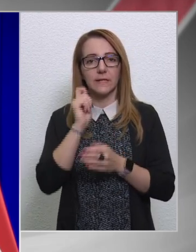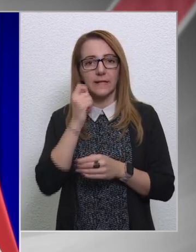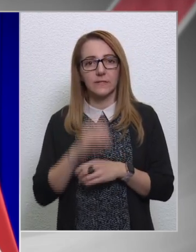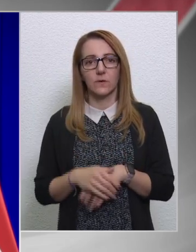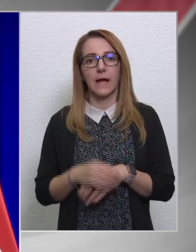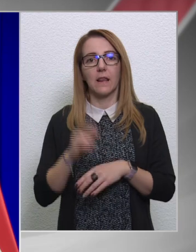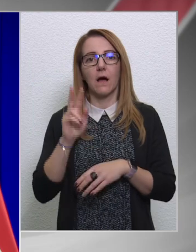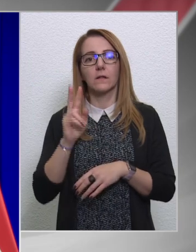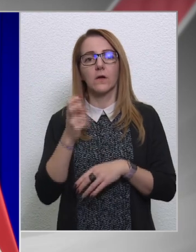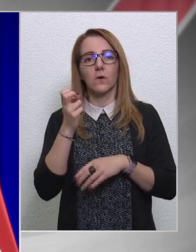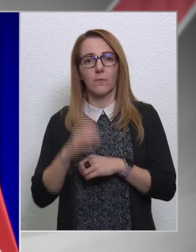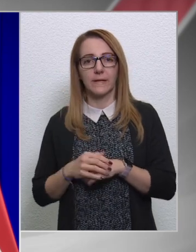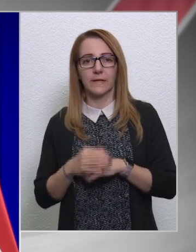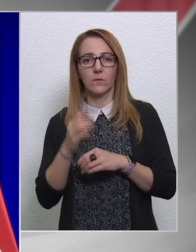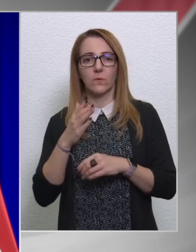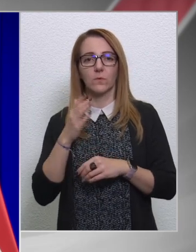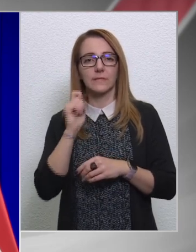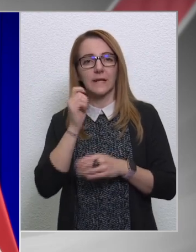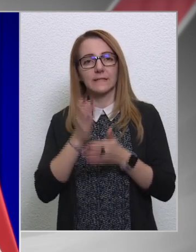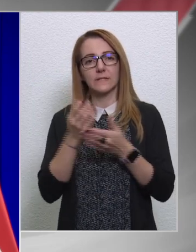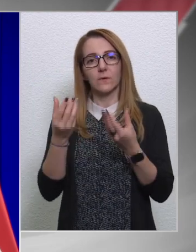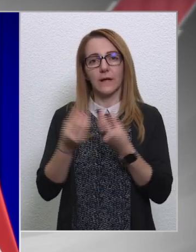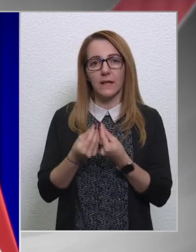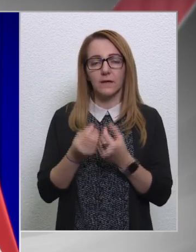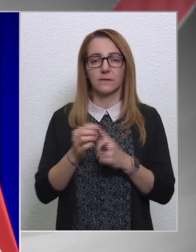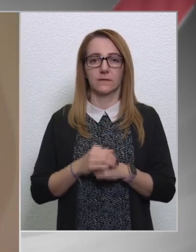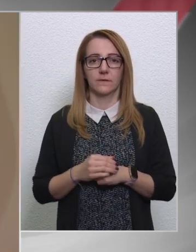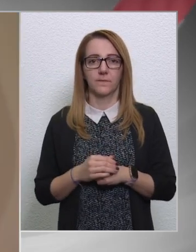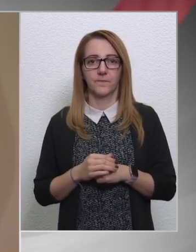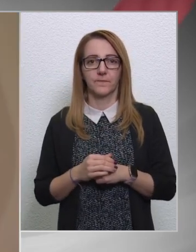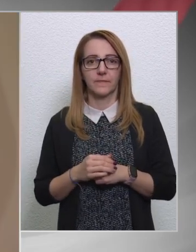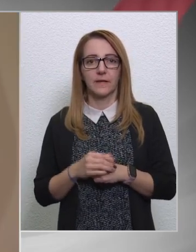okumenikus szeretetszolgálattal, ilyenekkel kötött megállapodást.